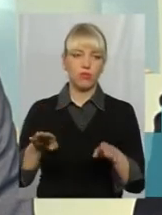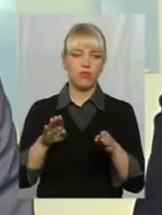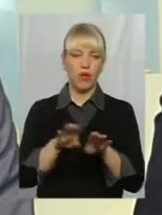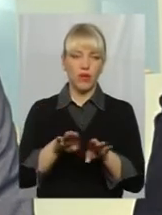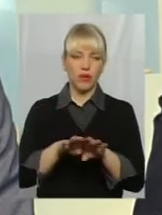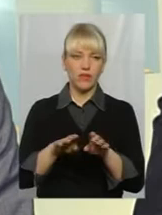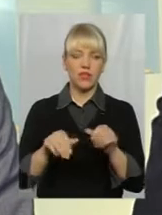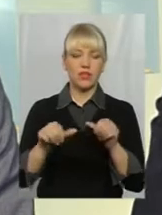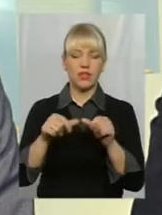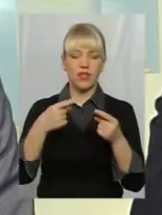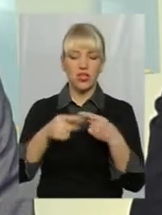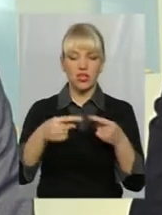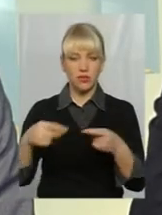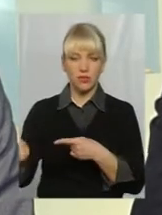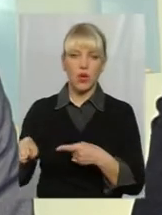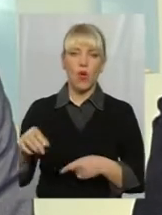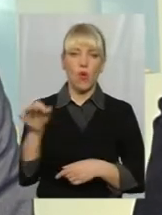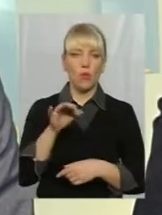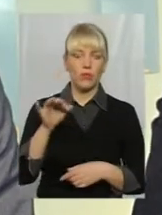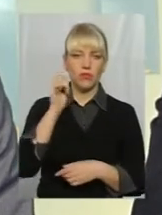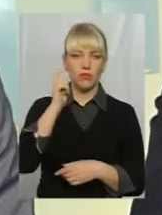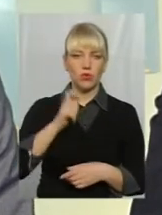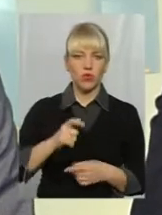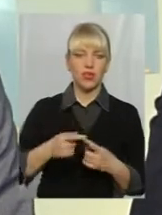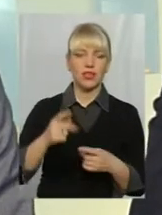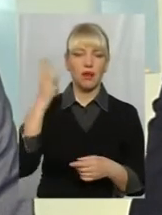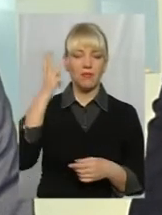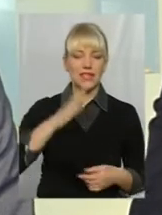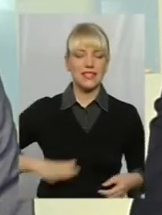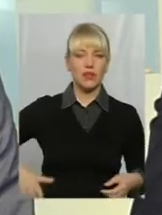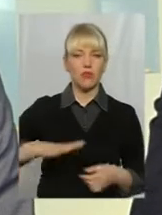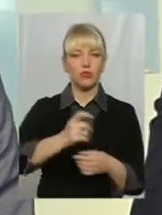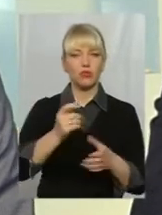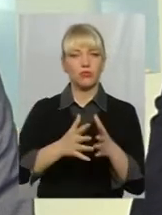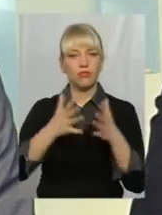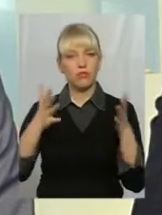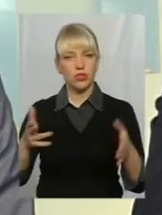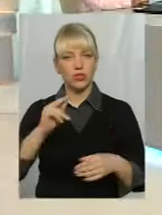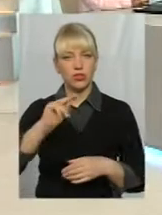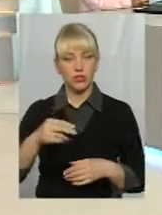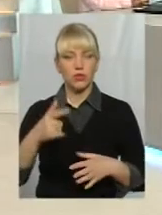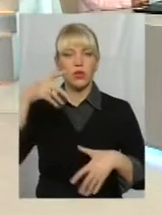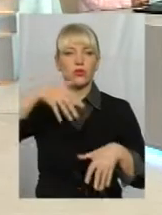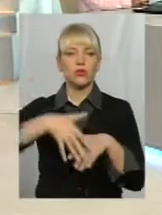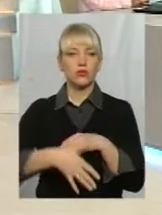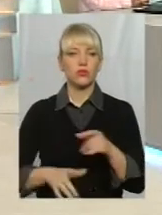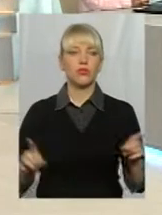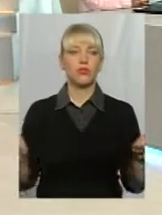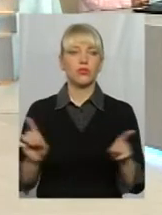з іншими областями України, Хмельницькій області ці площі є дещо більшими. Зрозуміло, що,